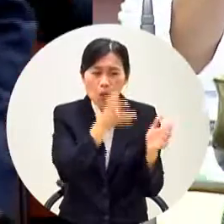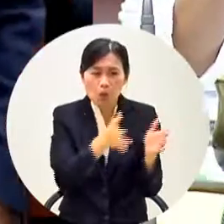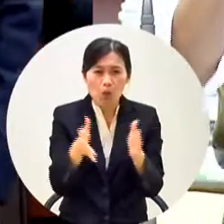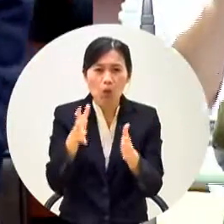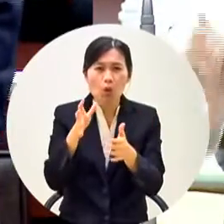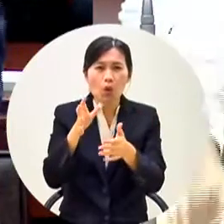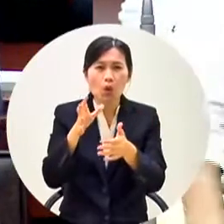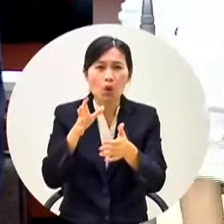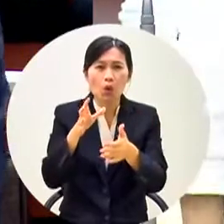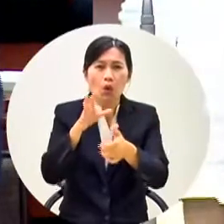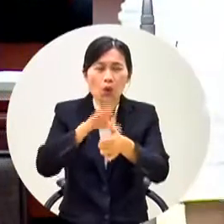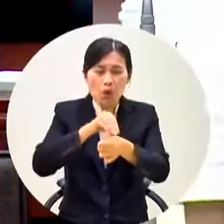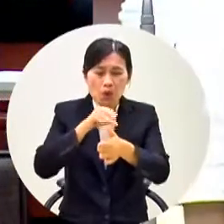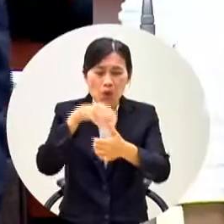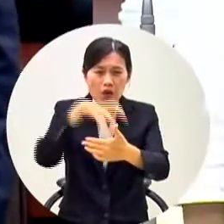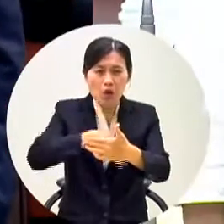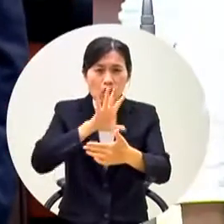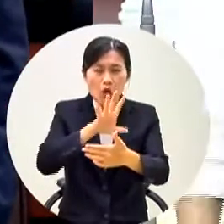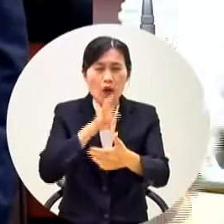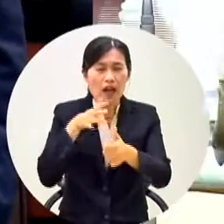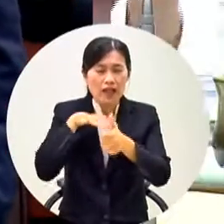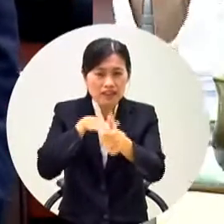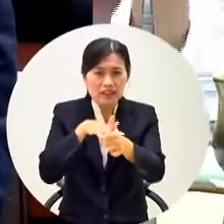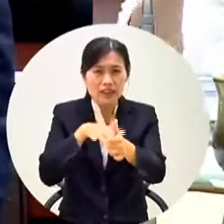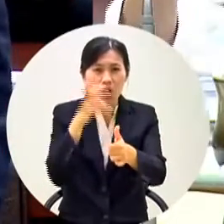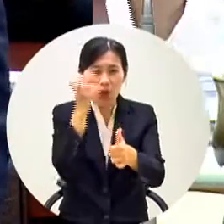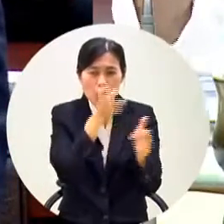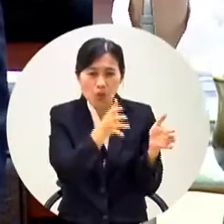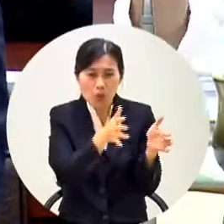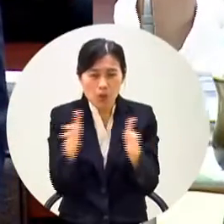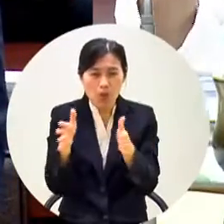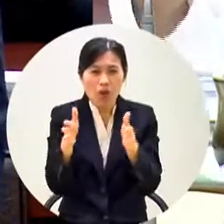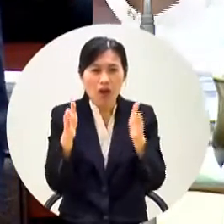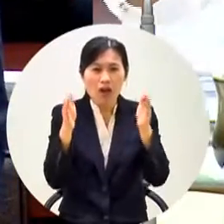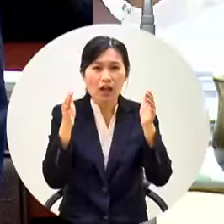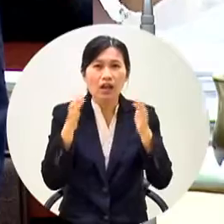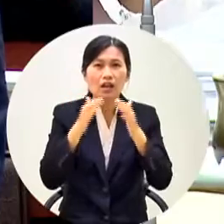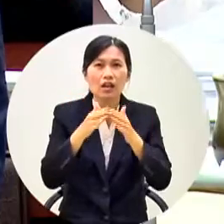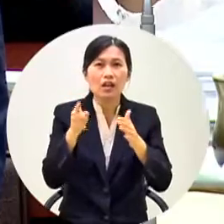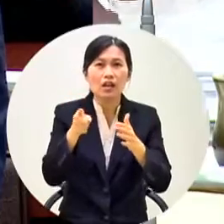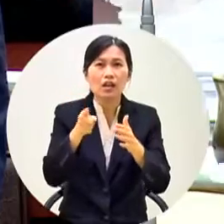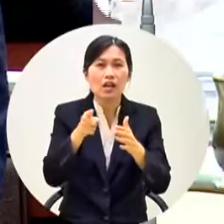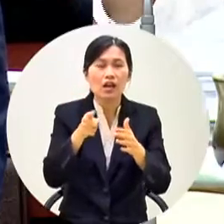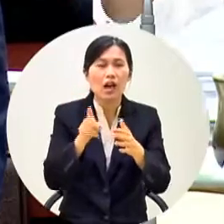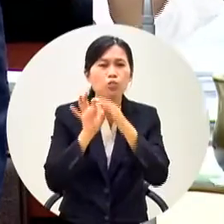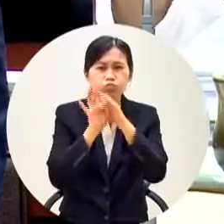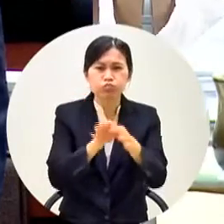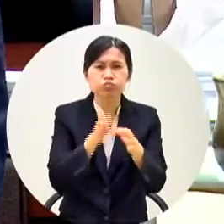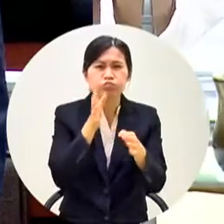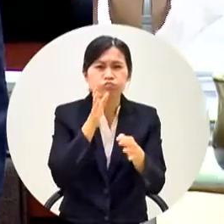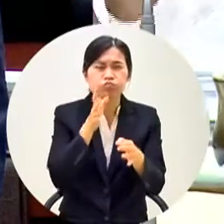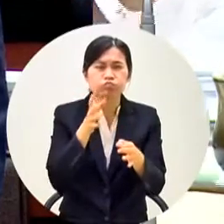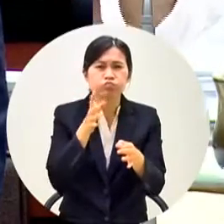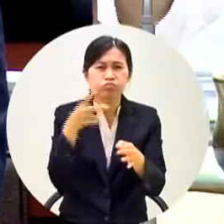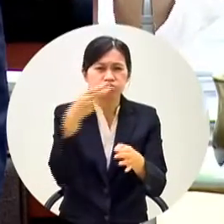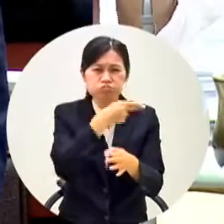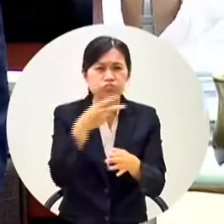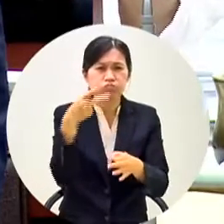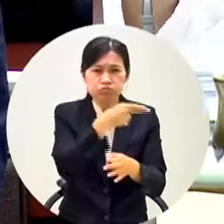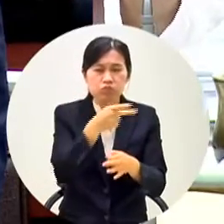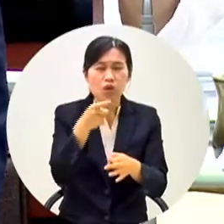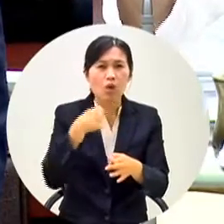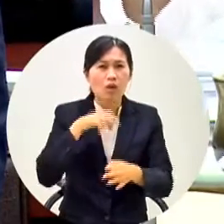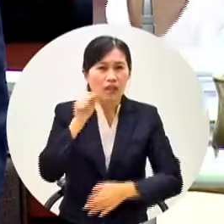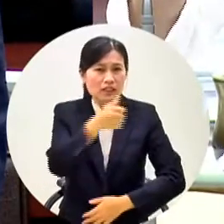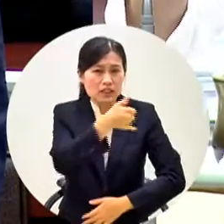理論叫做領導與管理那個葉副市長那那個市長他是做告訴你葉副市長你不要再繼續講他只要領導的方向做的話下面